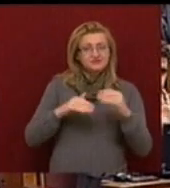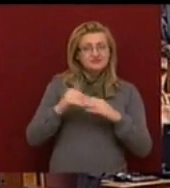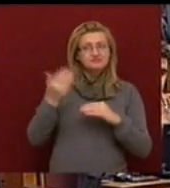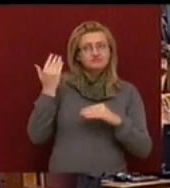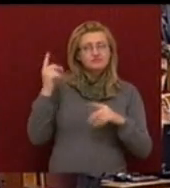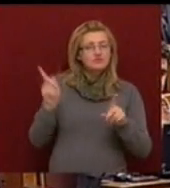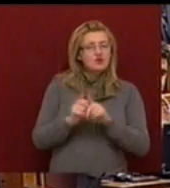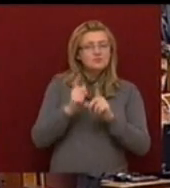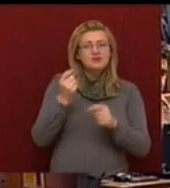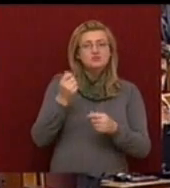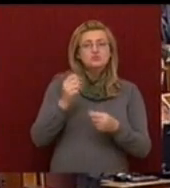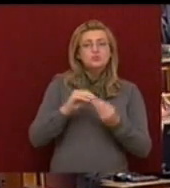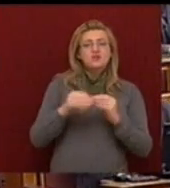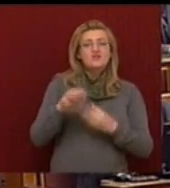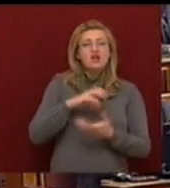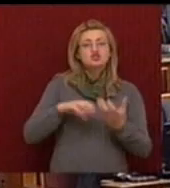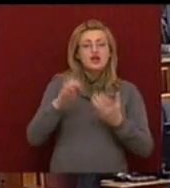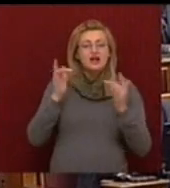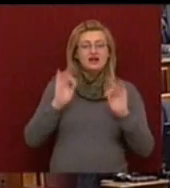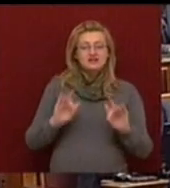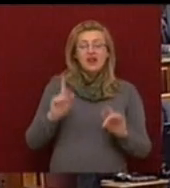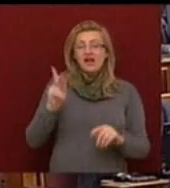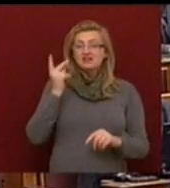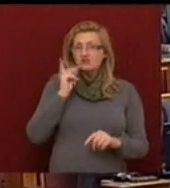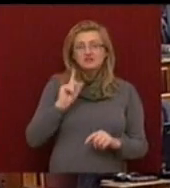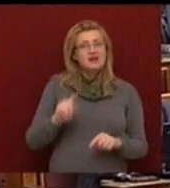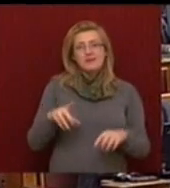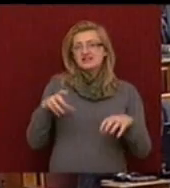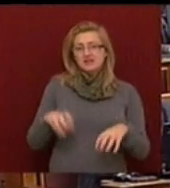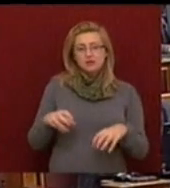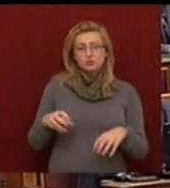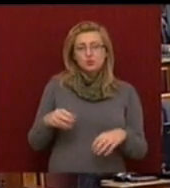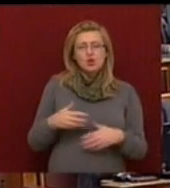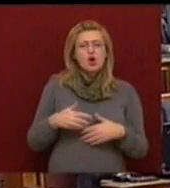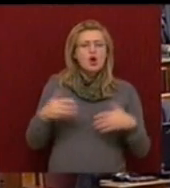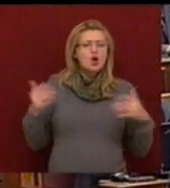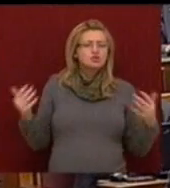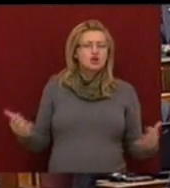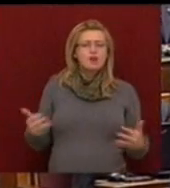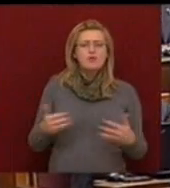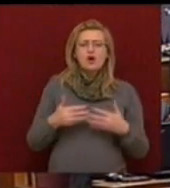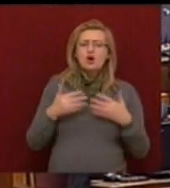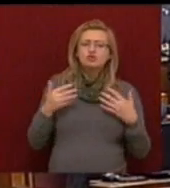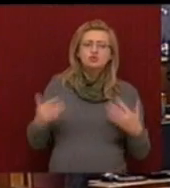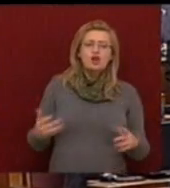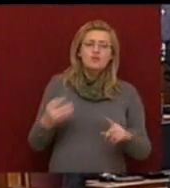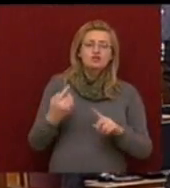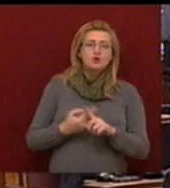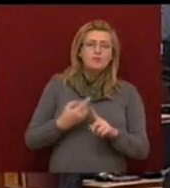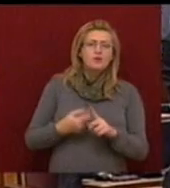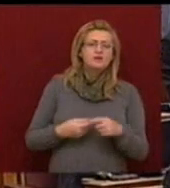azonnali pénzügyi válsághelyzetet. Lehetett volna, de nem ezt tettük, hatalmas politikai társadalmi,